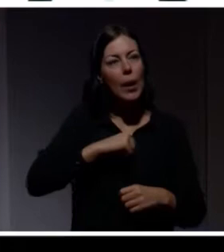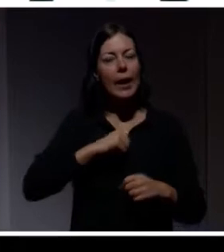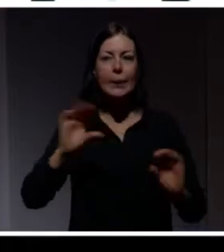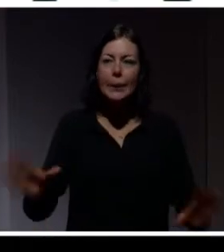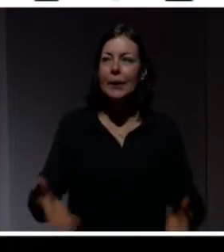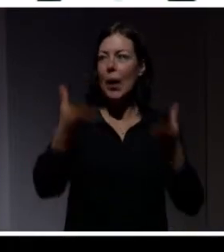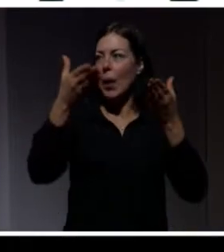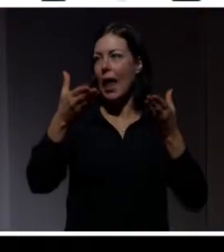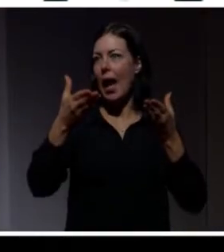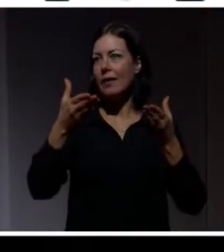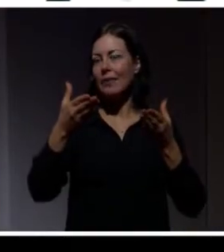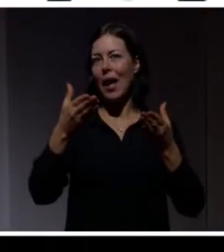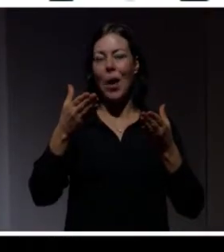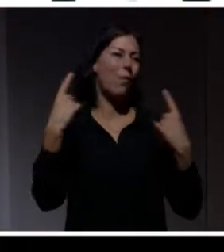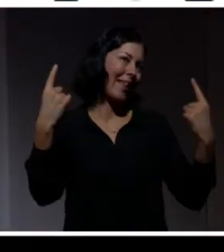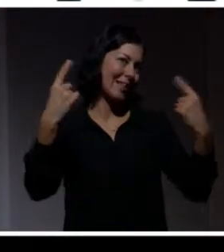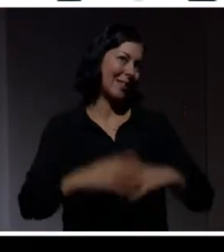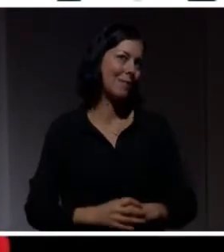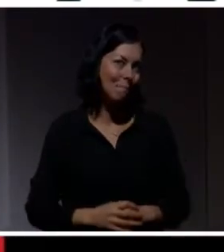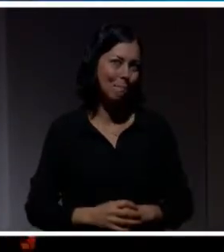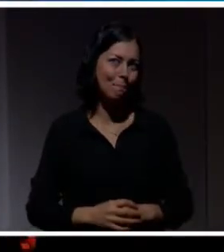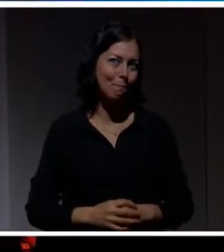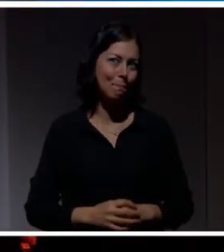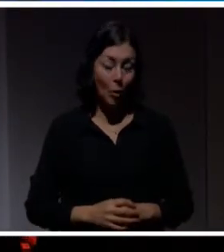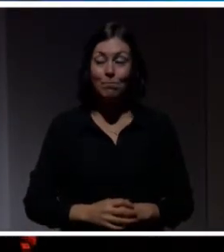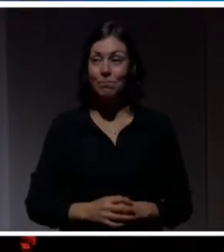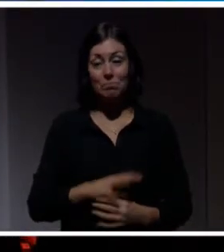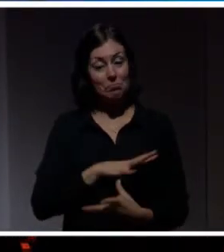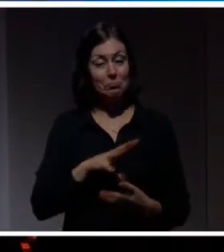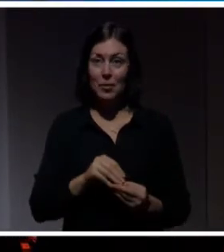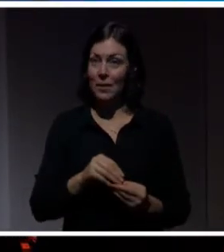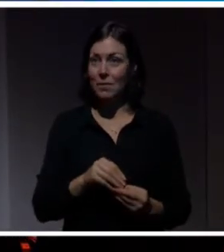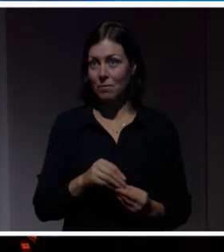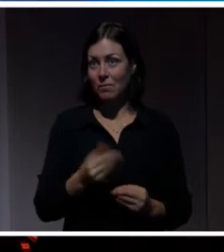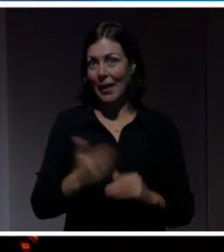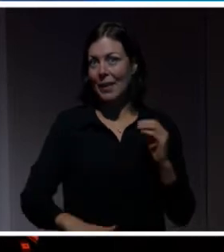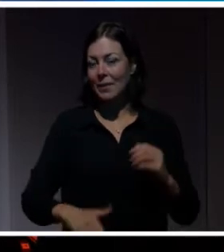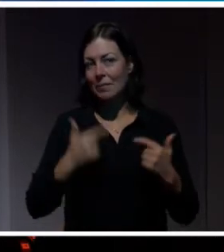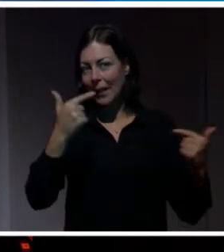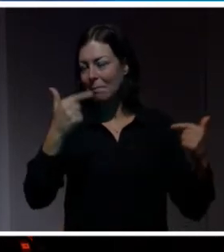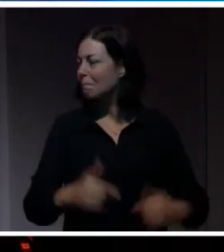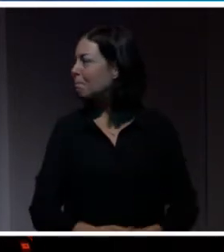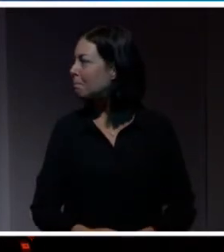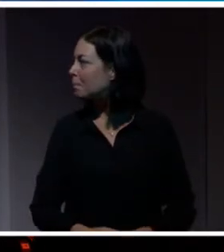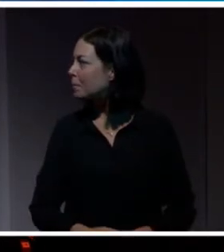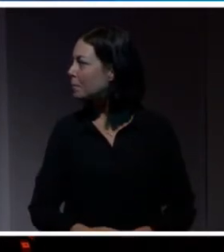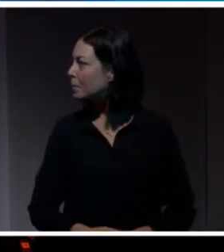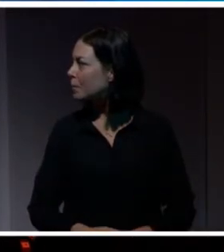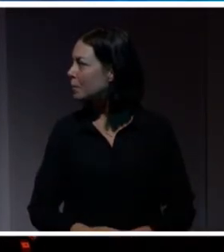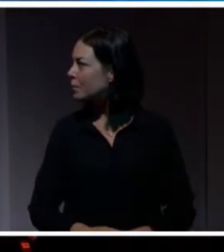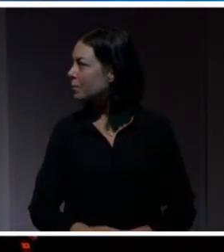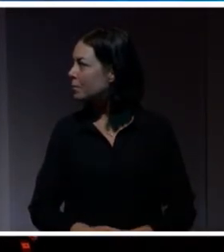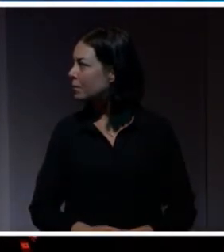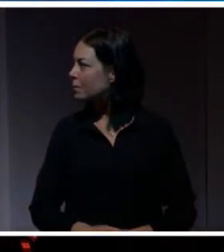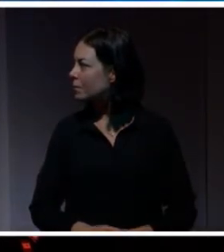Och det är bara helt fantastiskt. Det var nog det för oss. Tack så mycket. Tack så